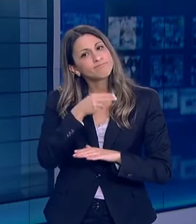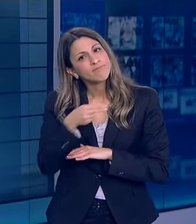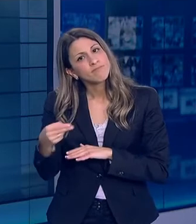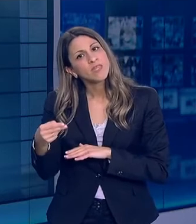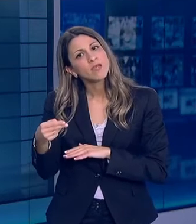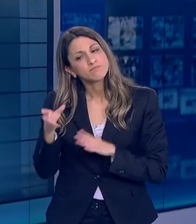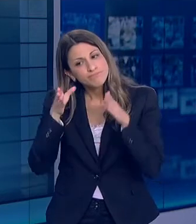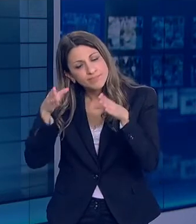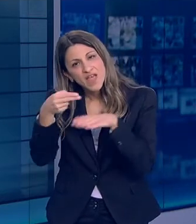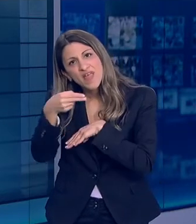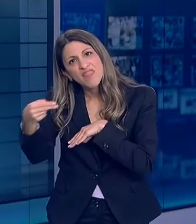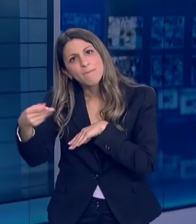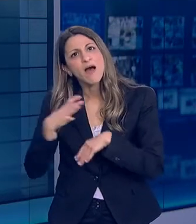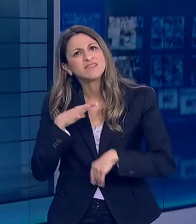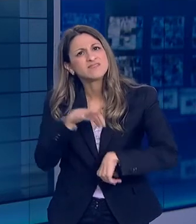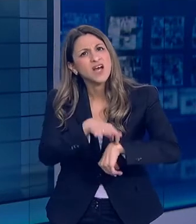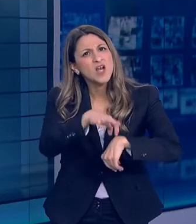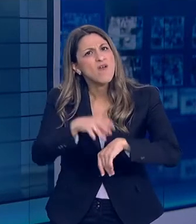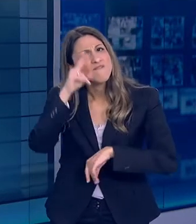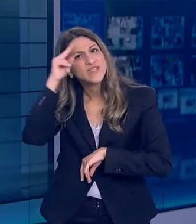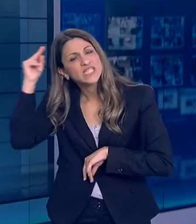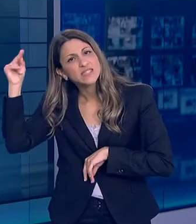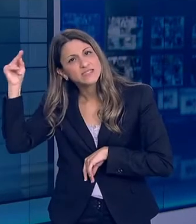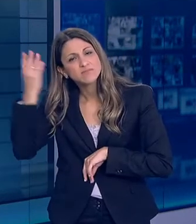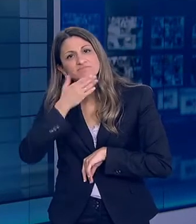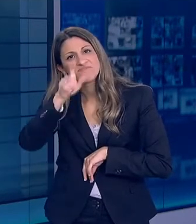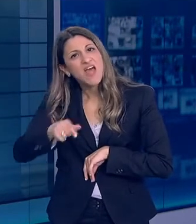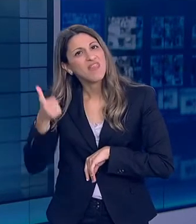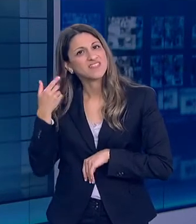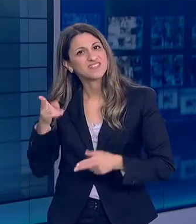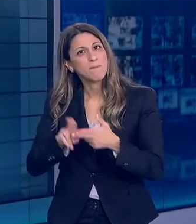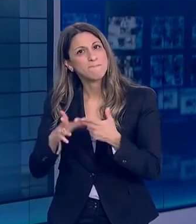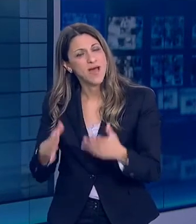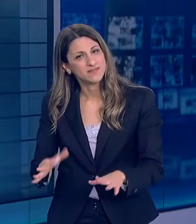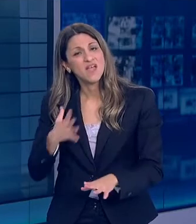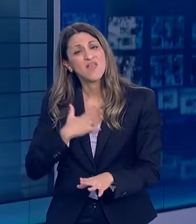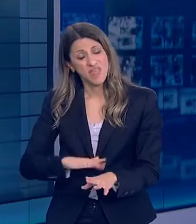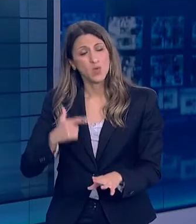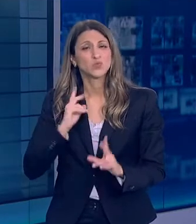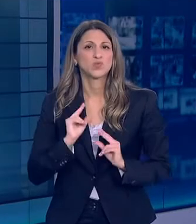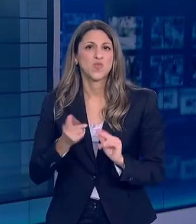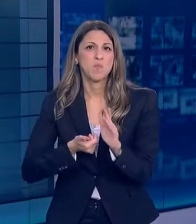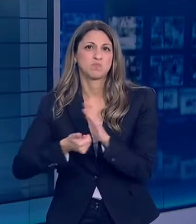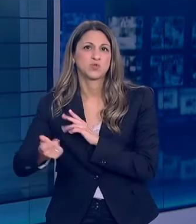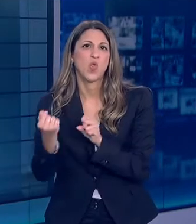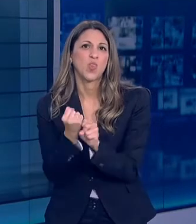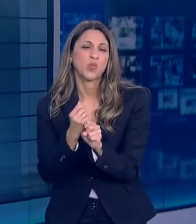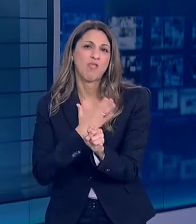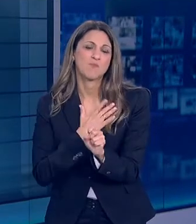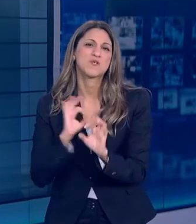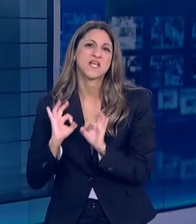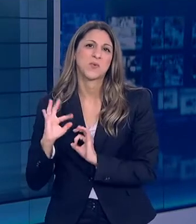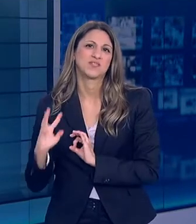θέματα που αφορούν τους αγαπημένους μου ασθενείς, τους φοιτητές μου στο Πανεπιστήμιο που τους είδα χτες Θέλω και εγώ σταδιακά να επιστρέψω και στα υπόλοιπα